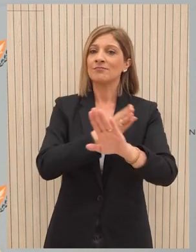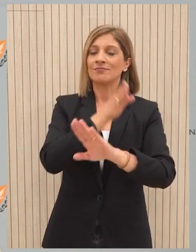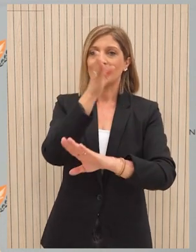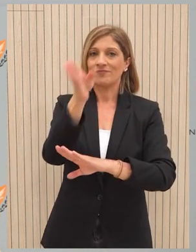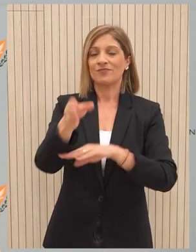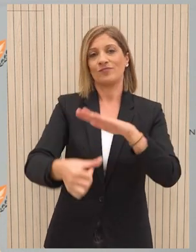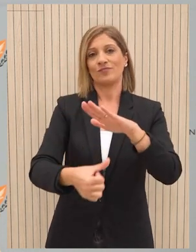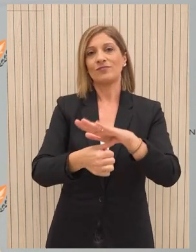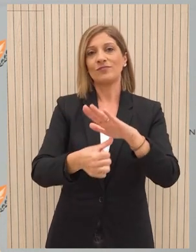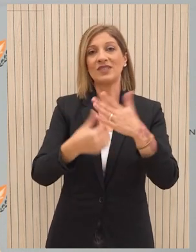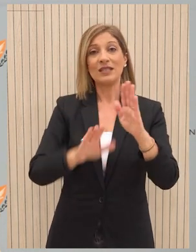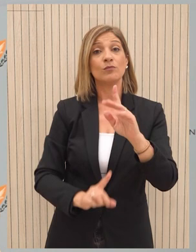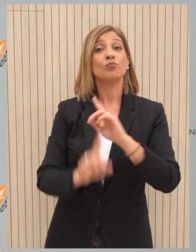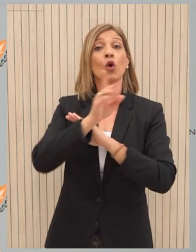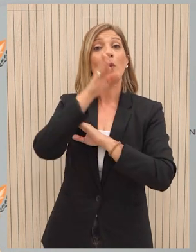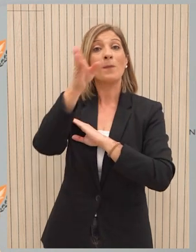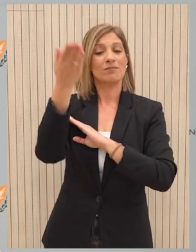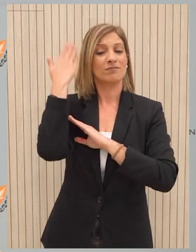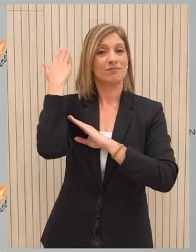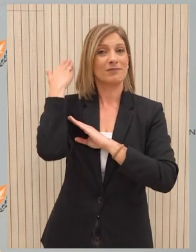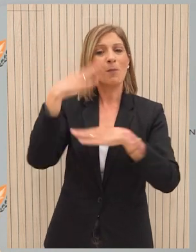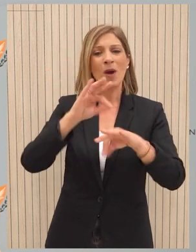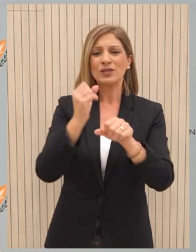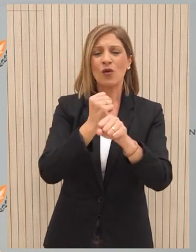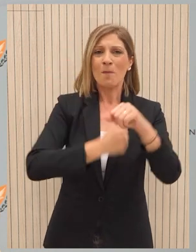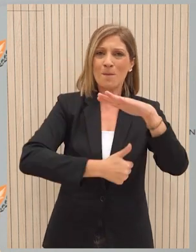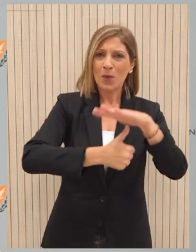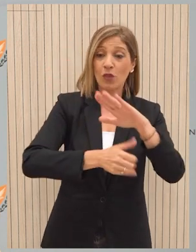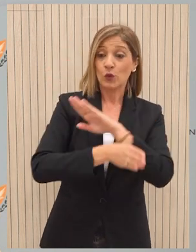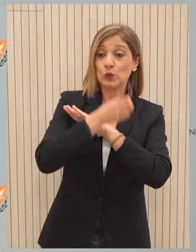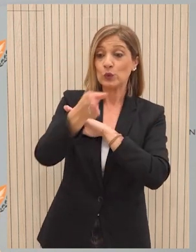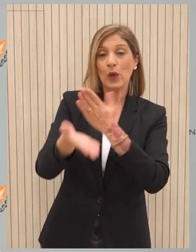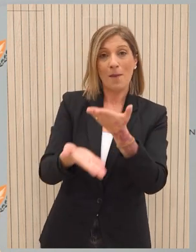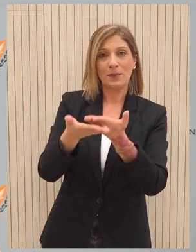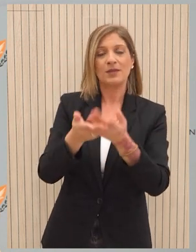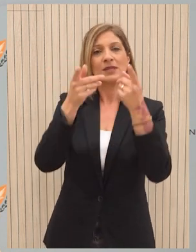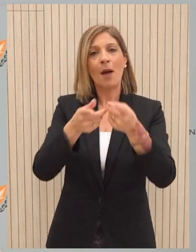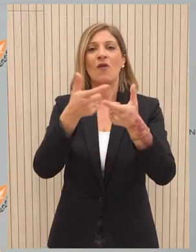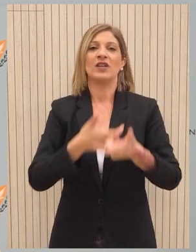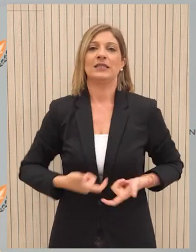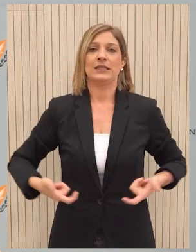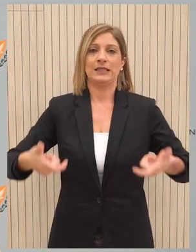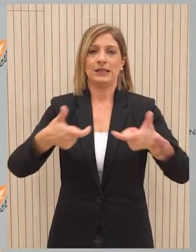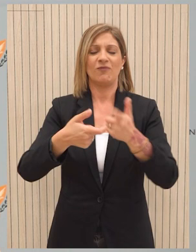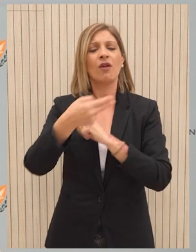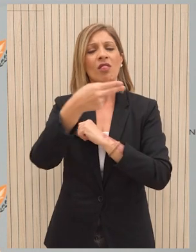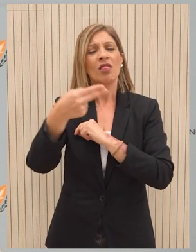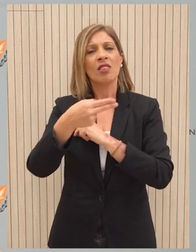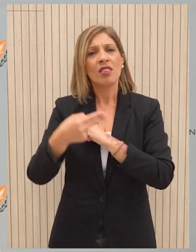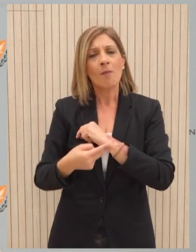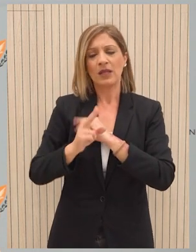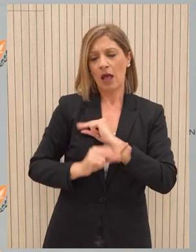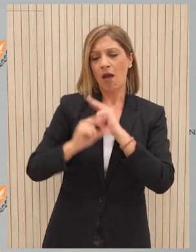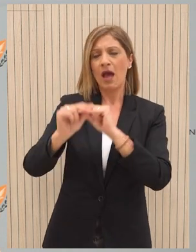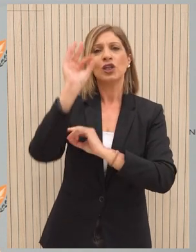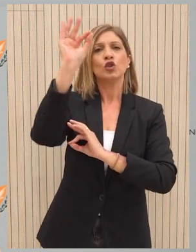επίσκεψη του Προέδρου της Δημοκρατίας στην Ελλάδα μετά την ανάληψη των καθηκόντων του θα απασχολήσουν τομείς κοινού ενδιαφέροντος θα τεθούν κοινή στόχη